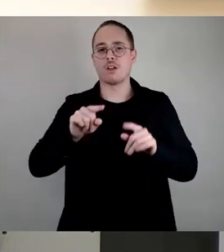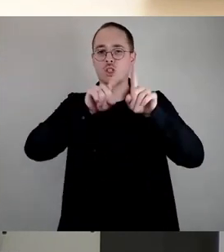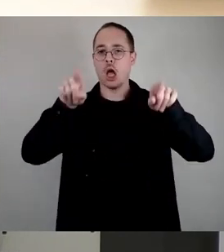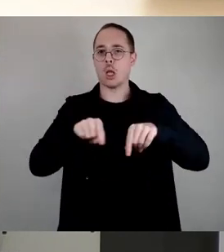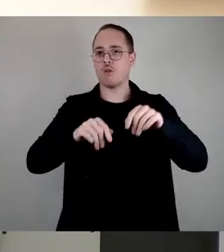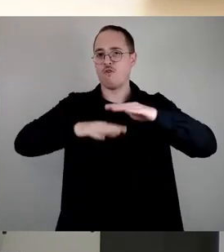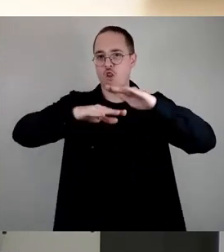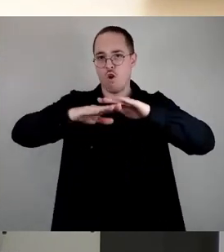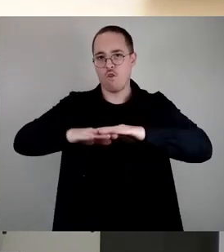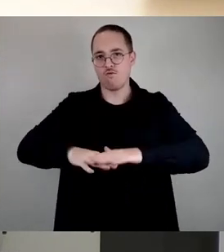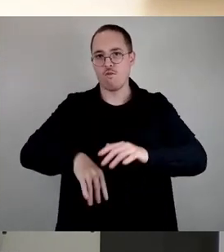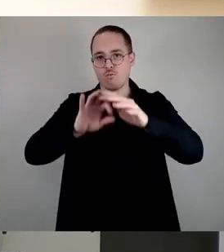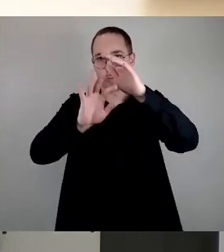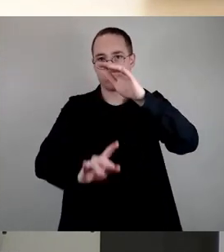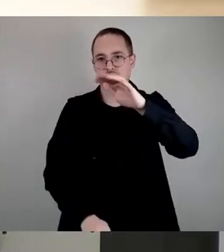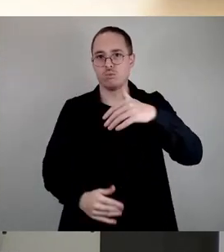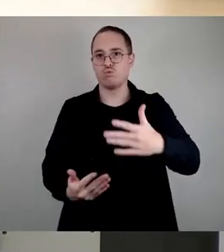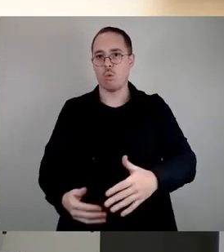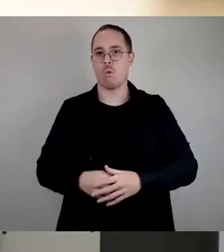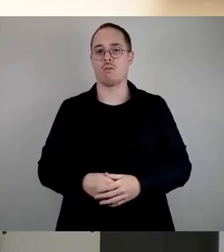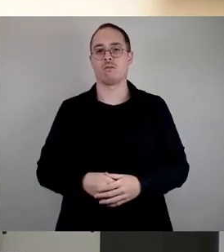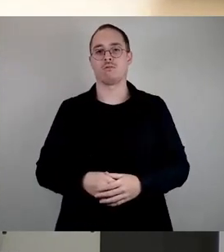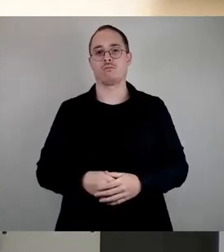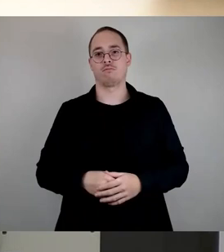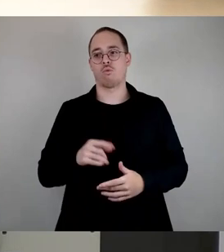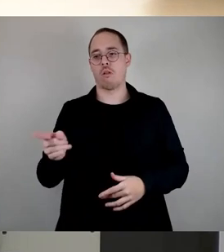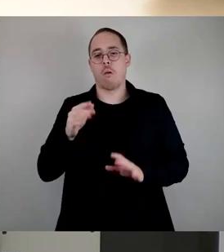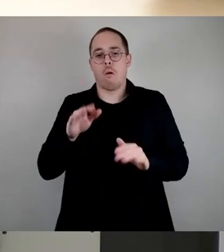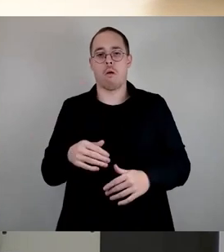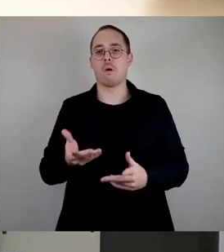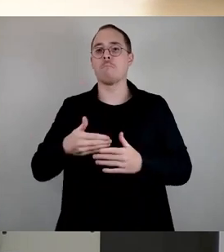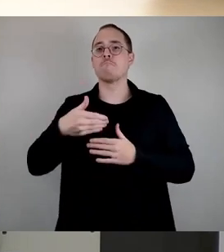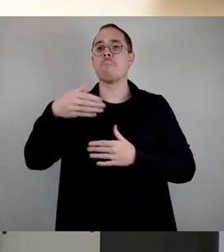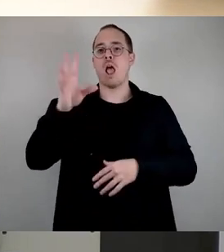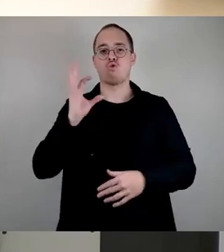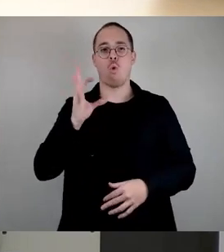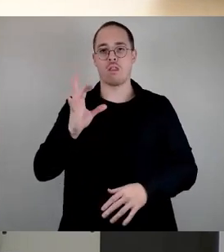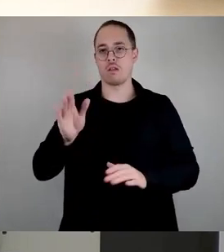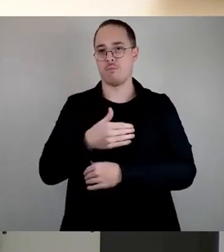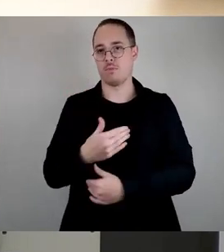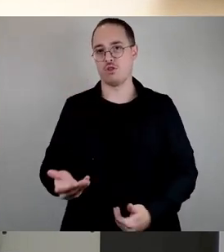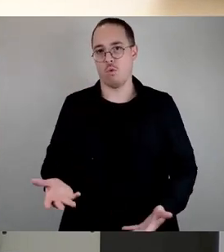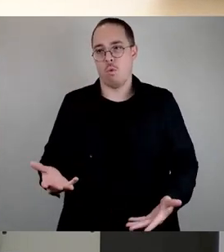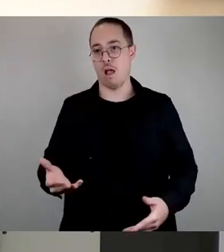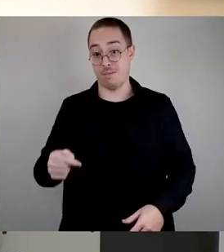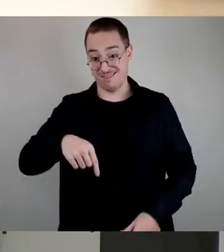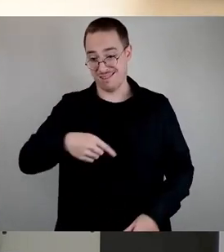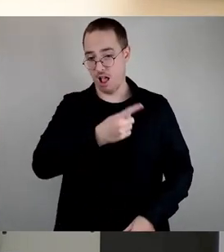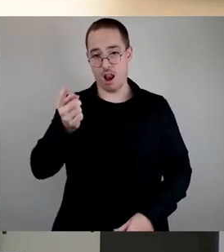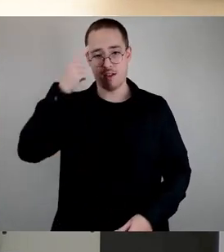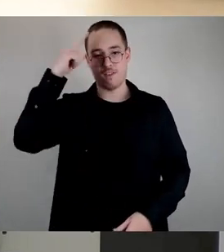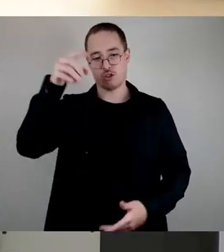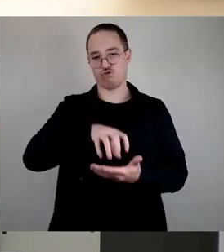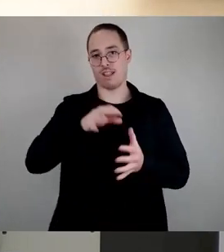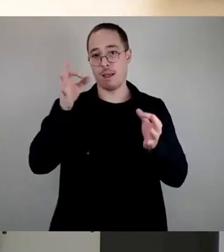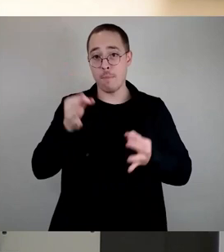bisher, obwohl wir klar wissen, in dieser Stadt braucht es mehr öffentliche Toiletten und öffentlich zugängliche Toiletten. Wir hatten in unserem Antrag